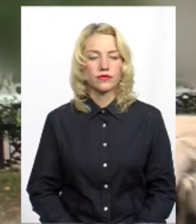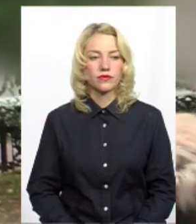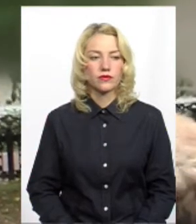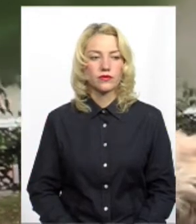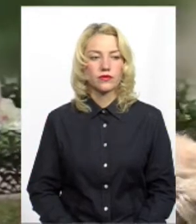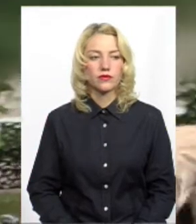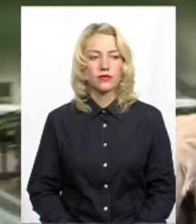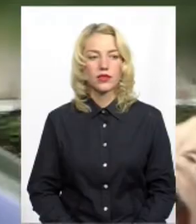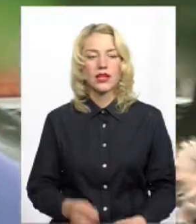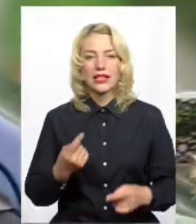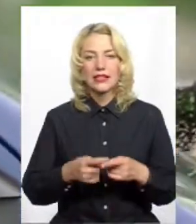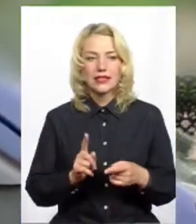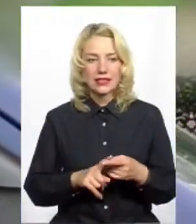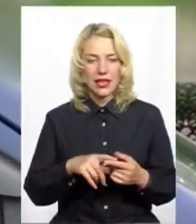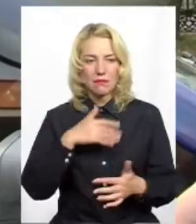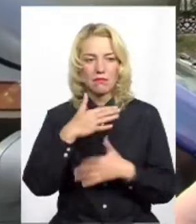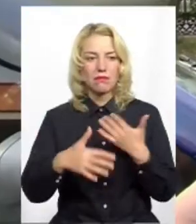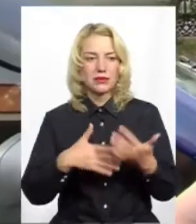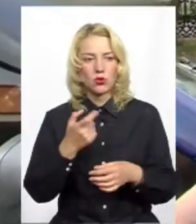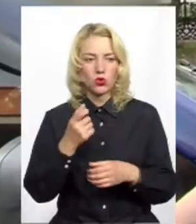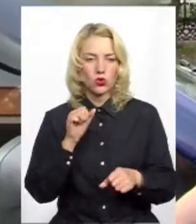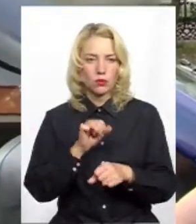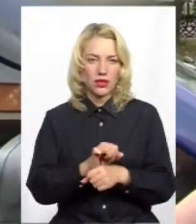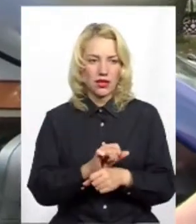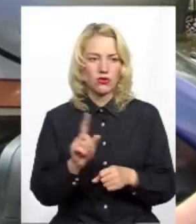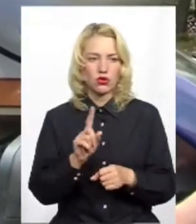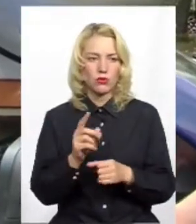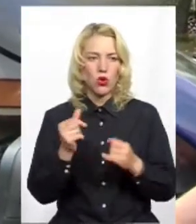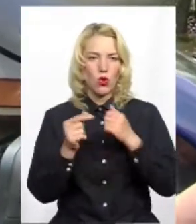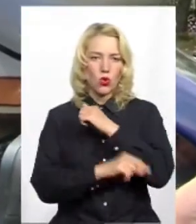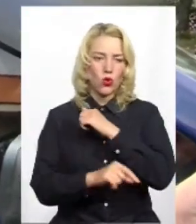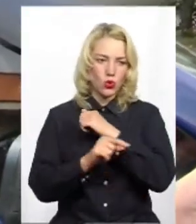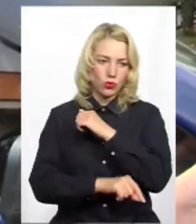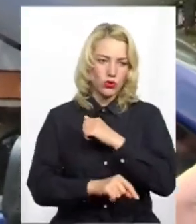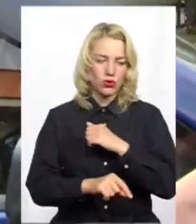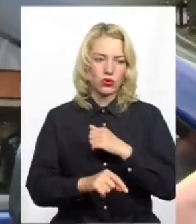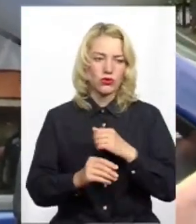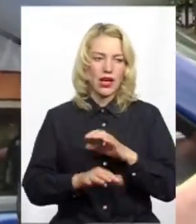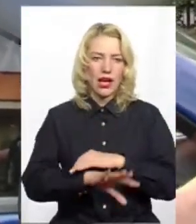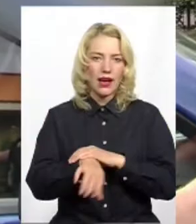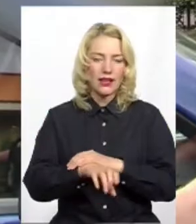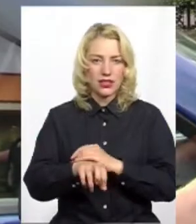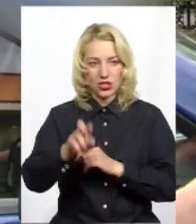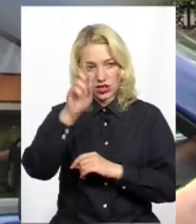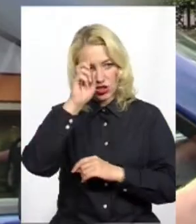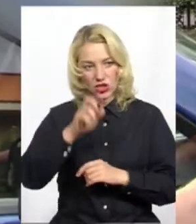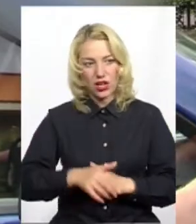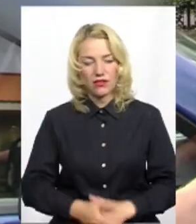Це безпреділ трохи зупиняли. Корупцію, крадіжки державою.